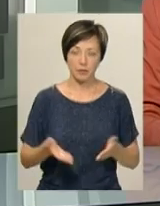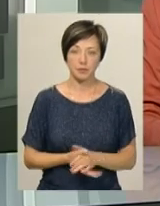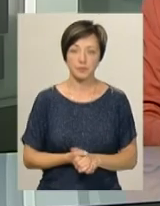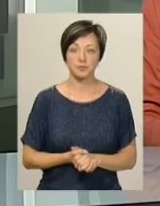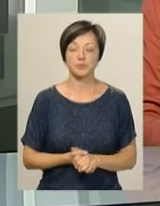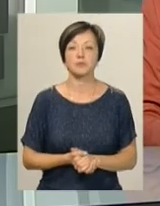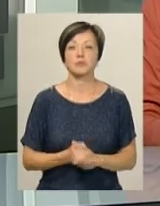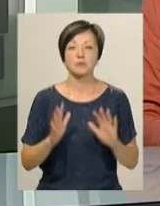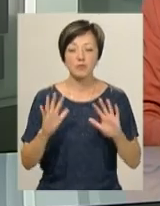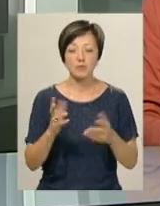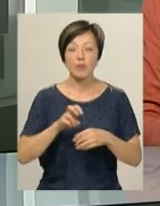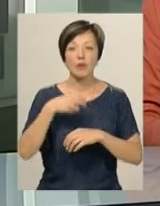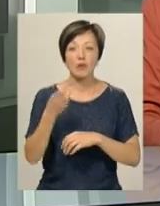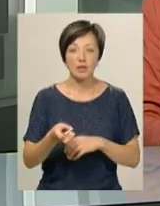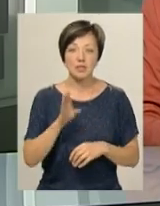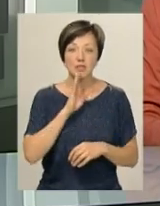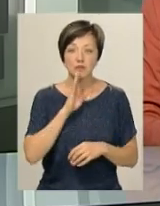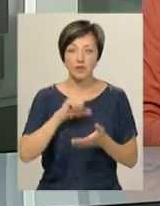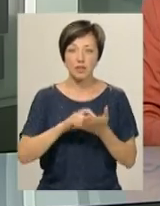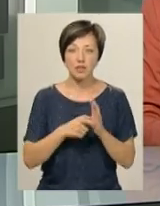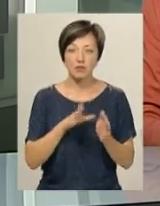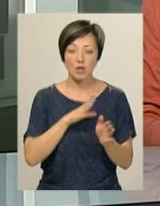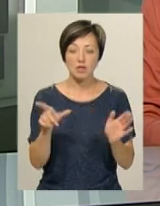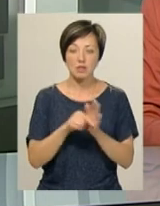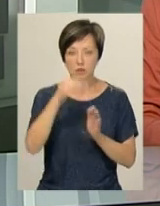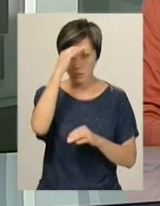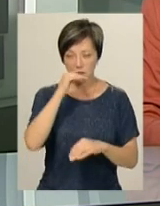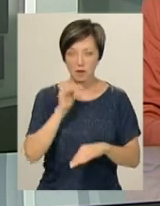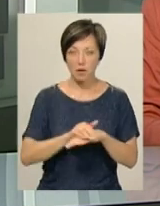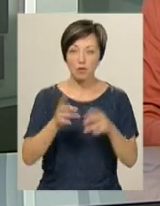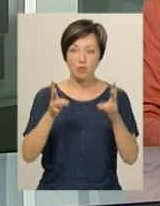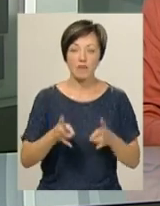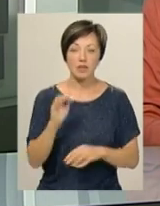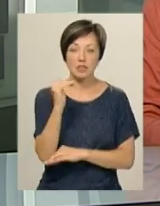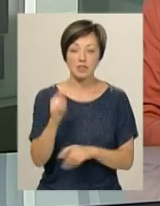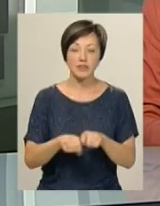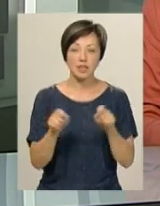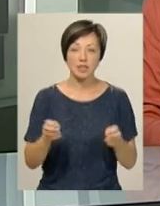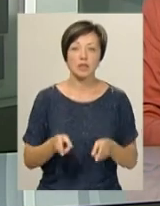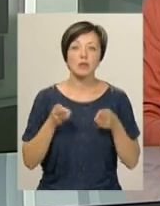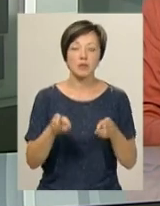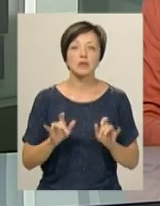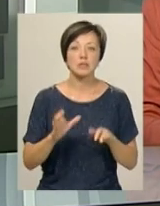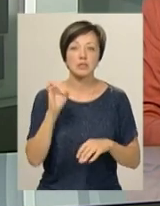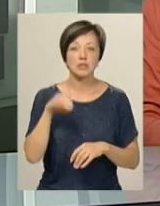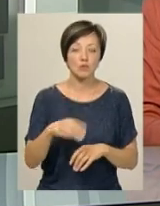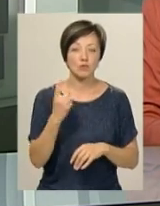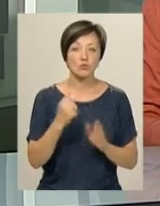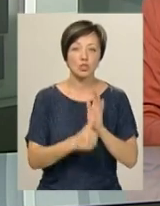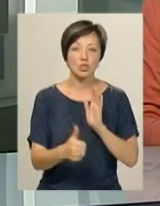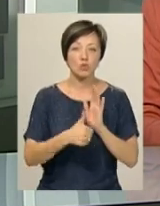На момент падіння дівчинка в квартирі була з батьком. За фактом травмування дитини відкрили кримінальне провадження за статтею